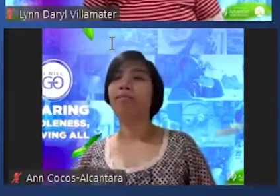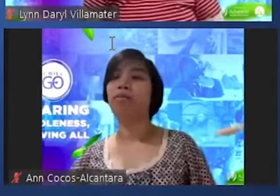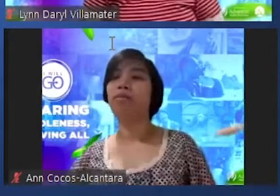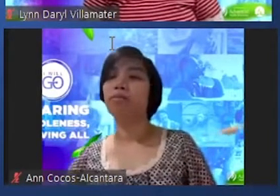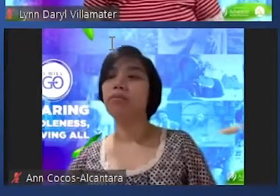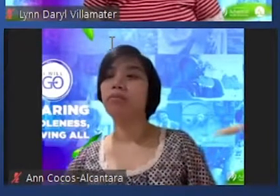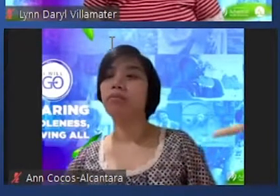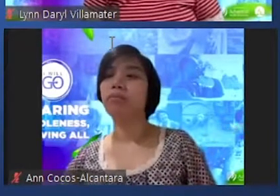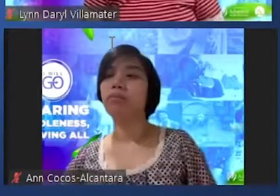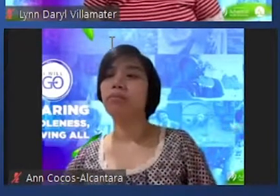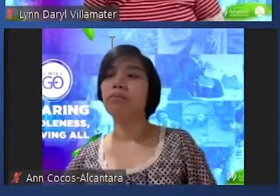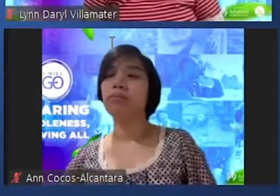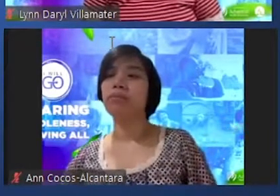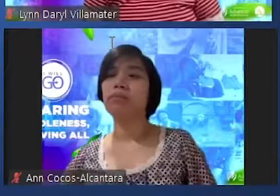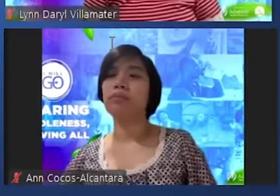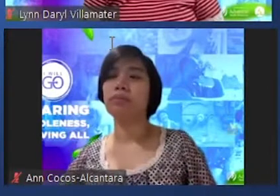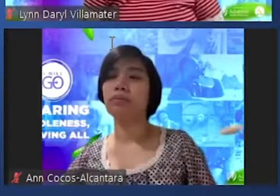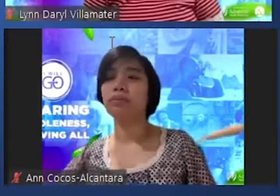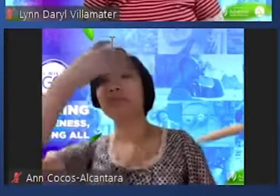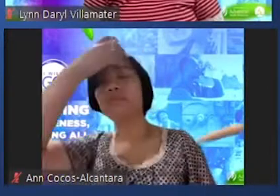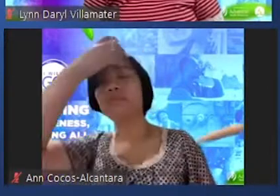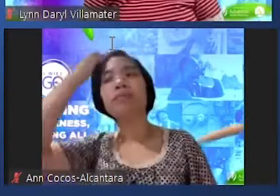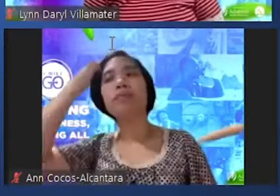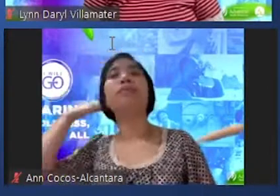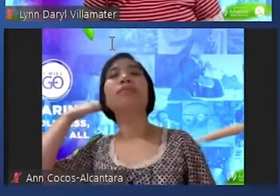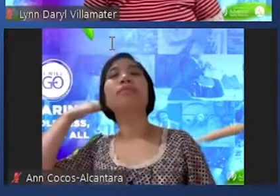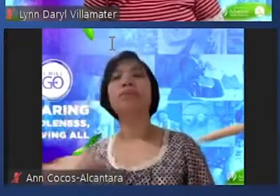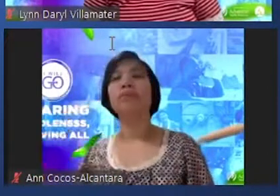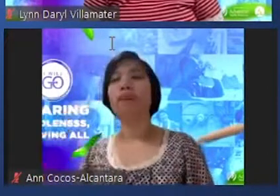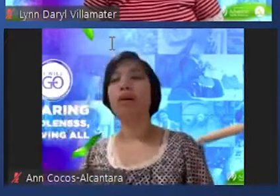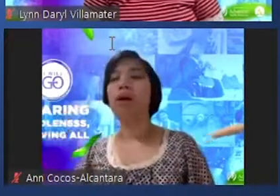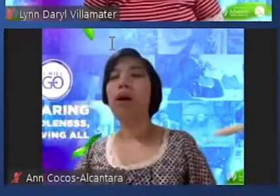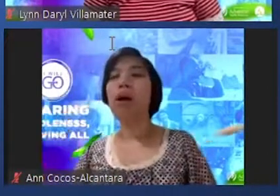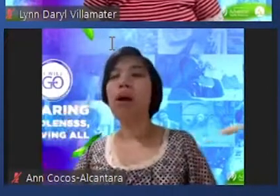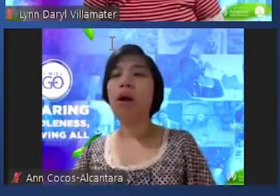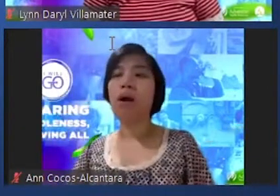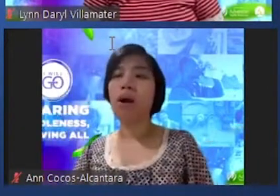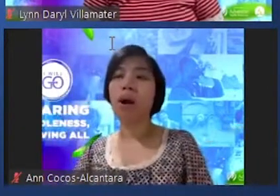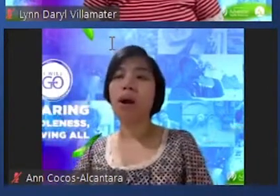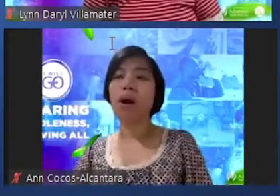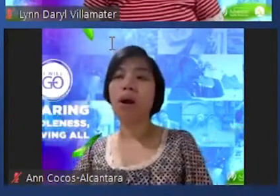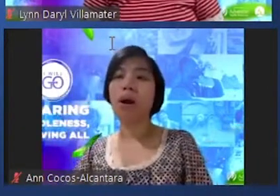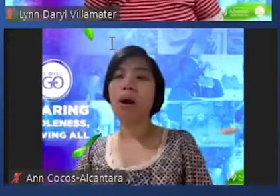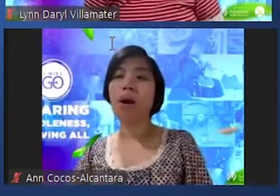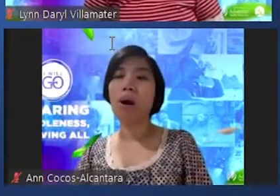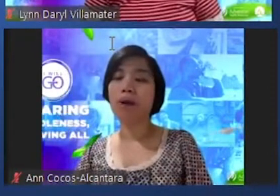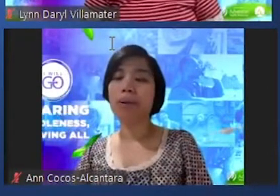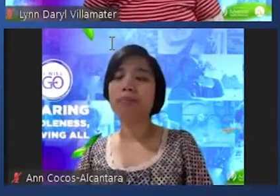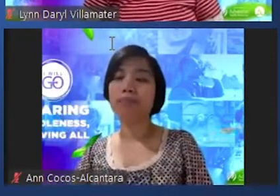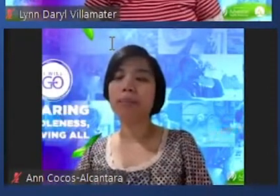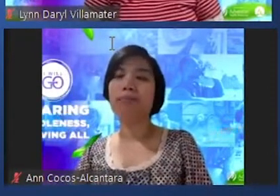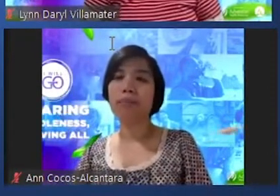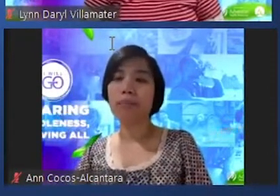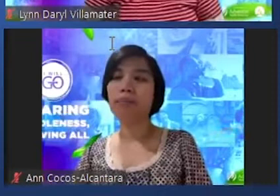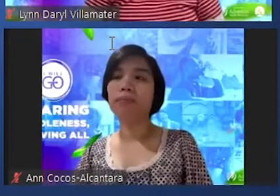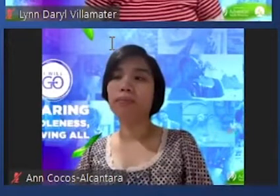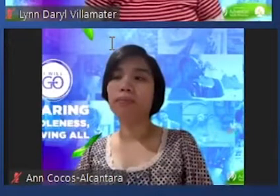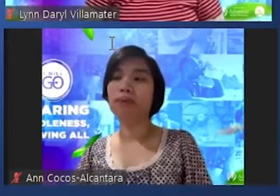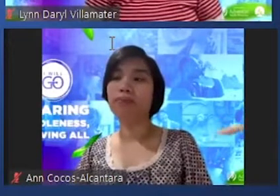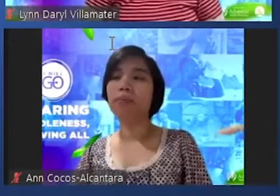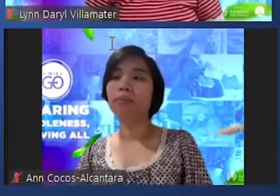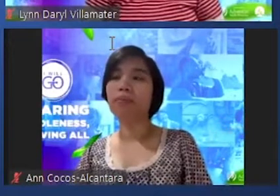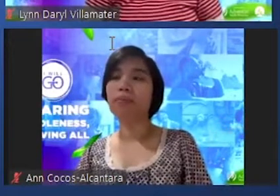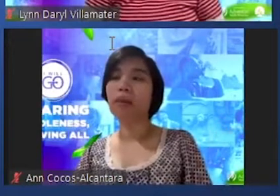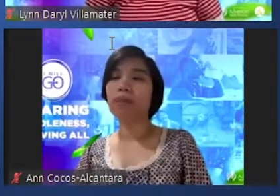pagalingin yung faith mo sa kanya diba several times in the Bible your faith has made you well yun ang sinasabi ni Jesus sa kanila so